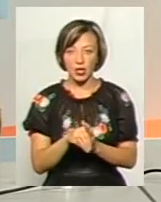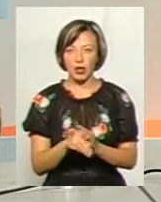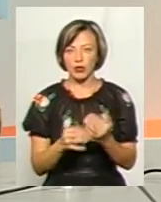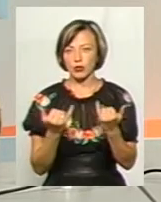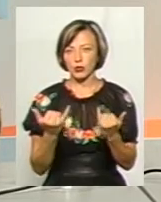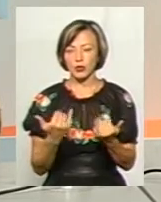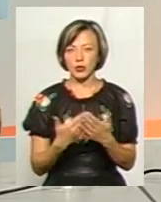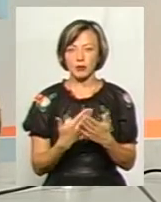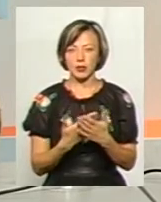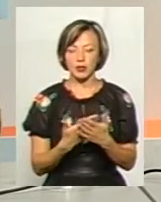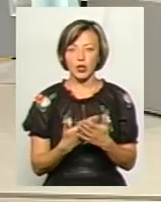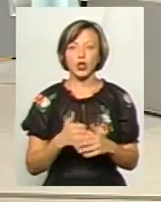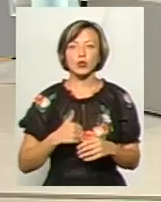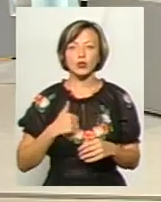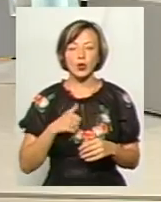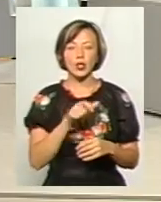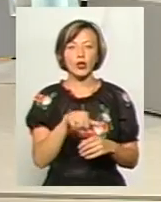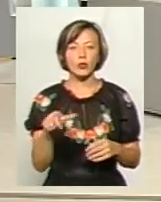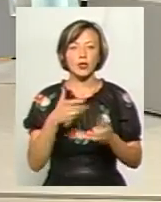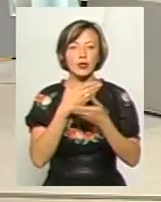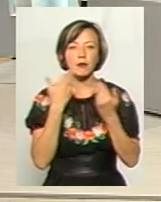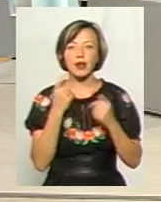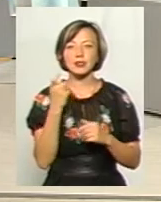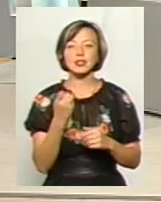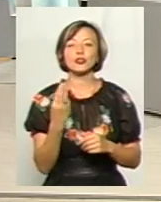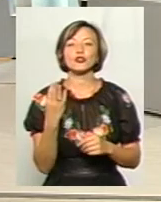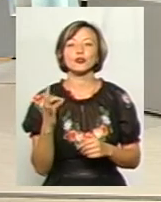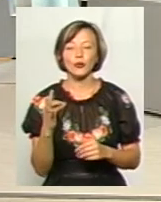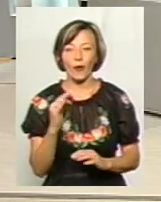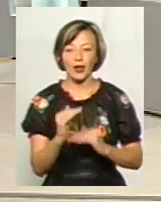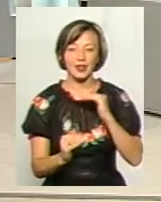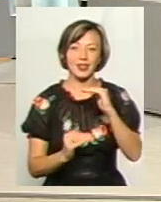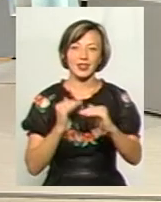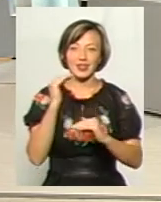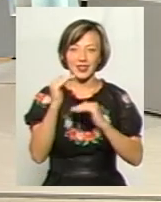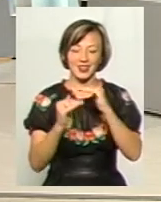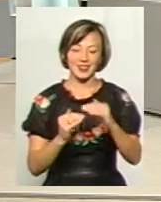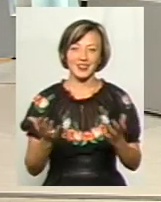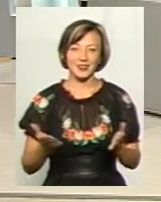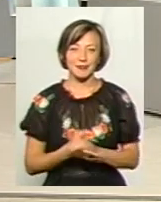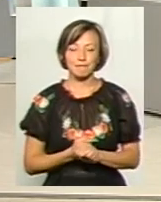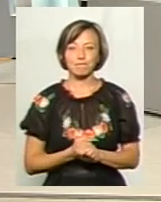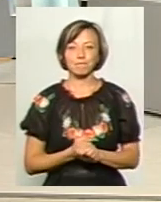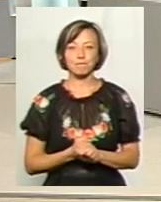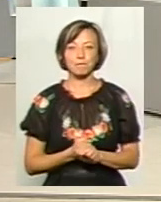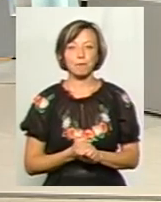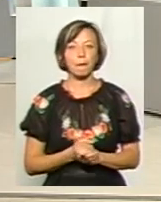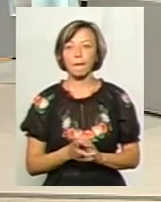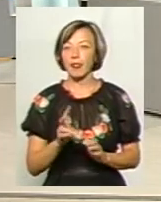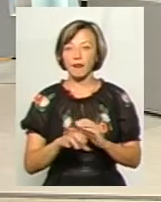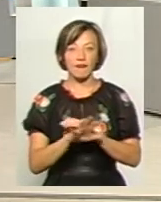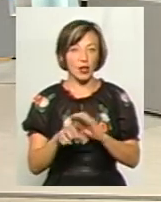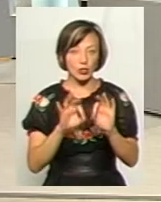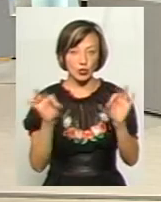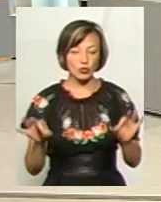А щодня там... Достойні люди не мають за що дійти до всіх інших людей. А люди вибирають. Тому що вони не вкрали